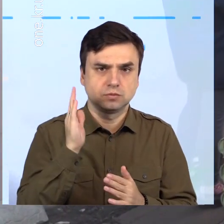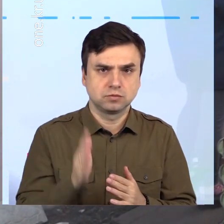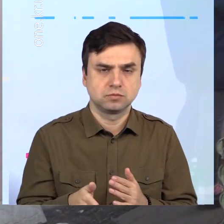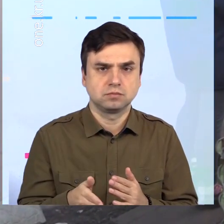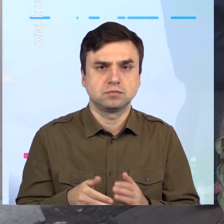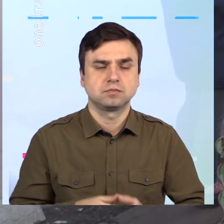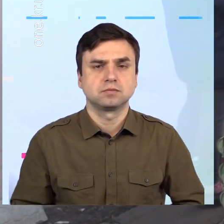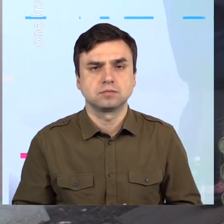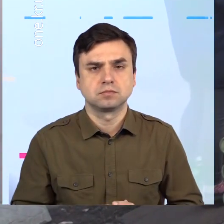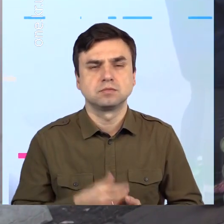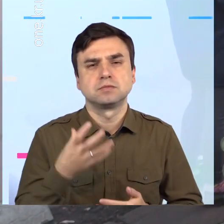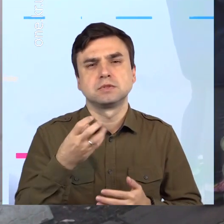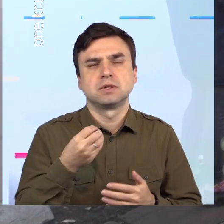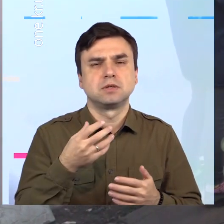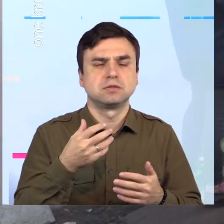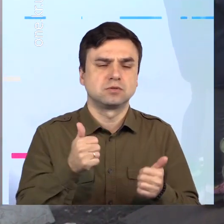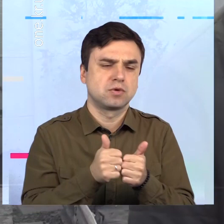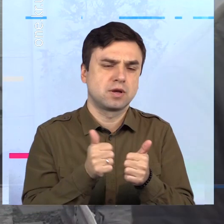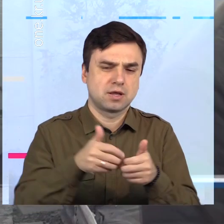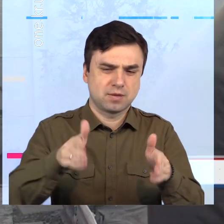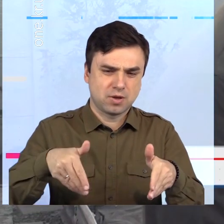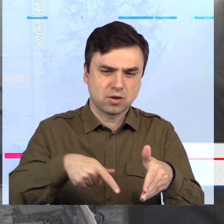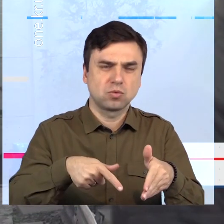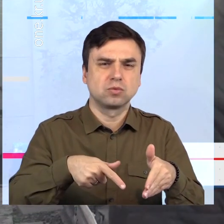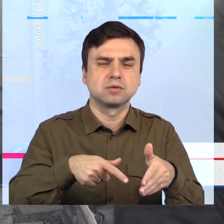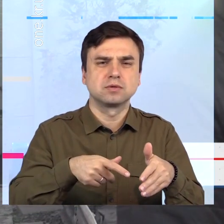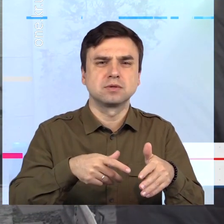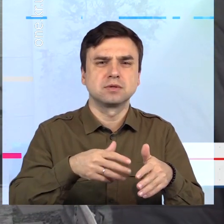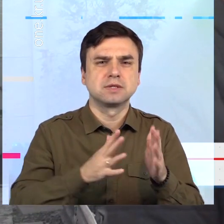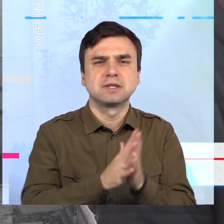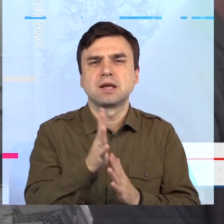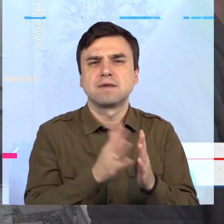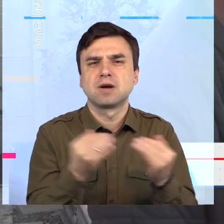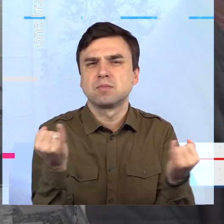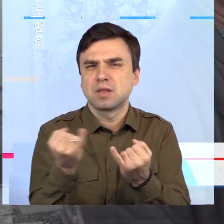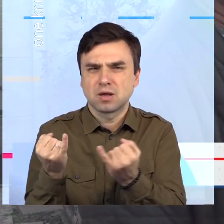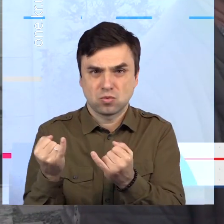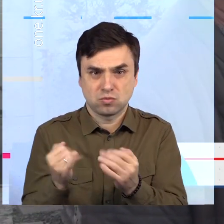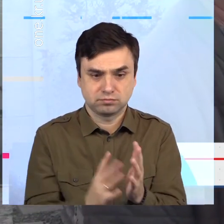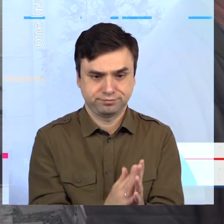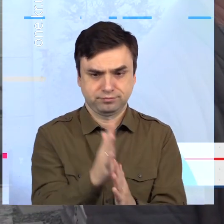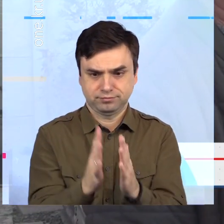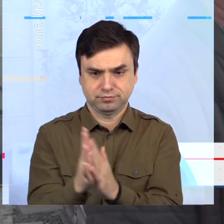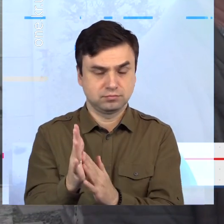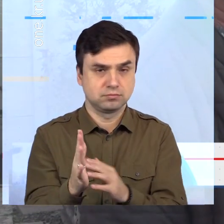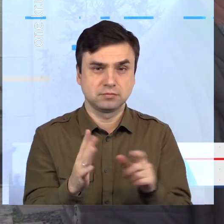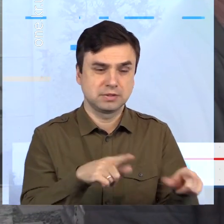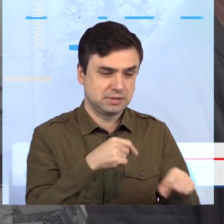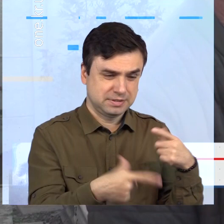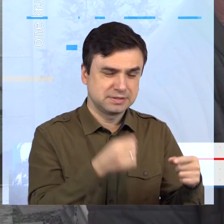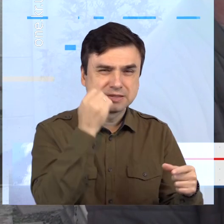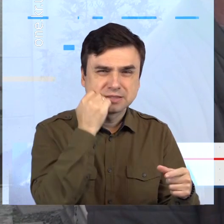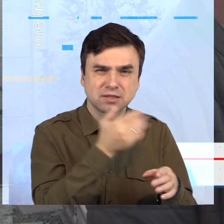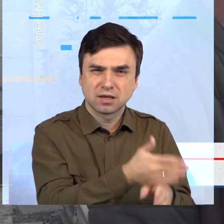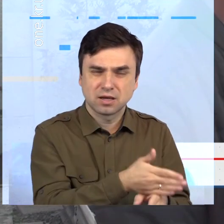вологу та пригнічувати ріст бур'янів біля городини. От строїмо такі от високі грядки, туди по порядку все складається. Лістя,